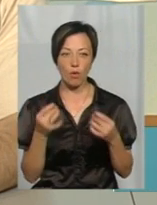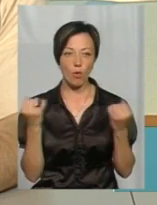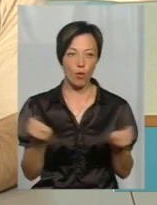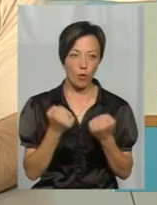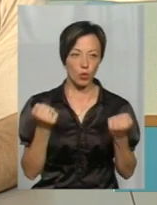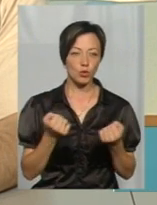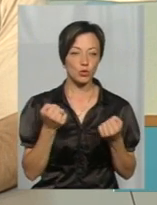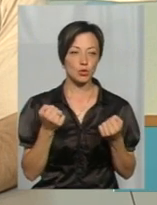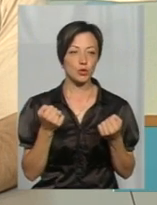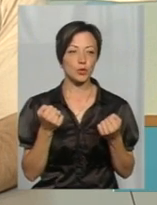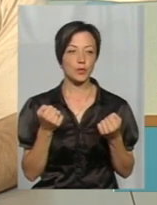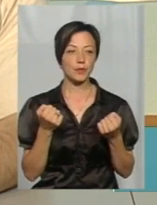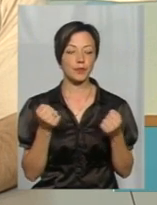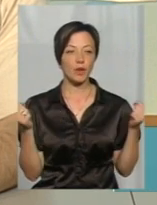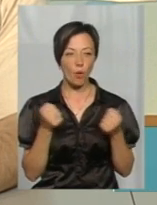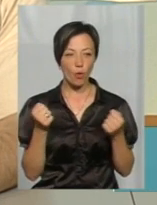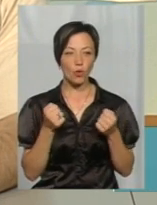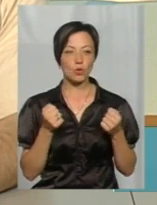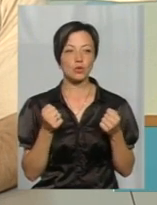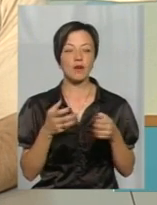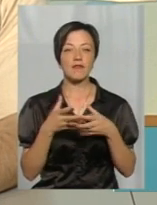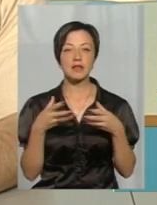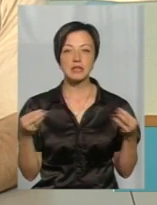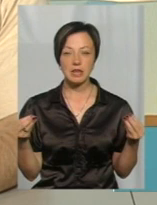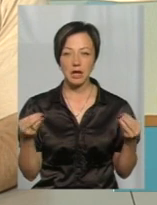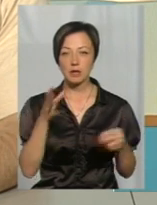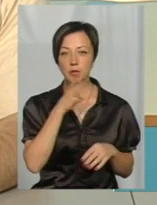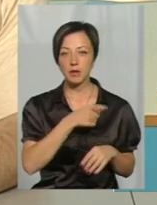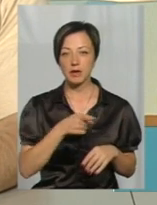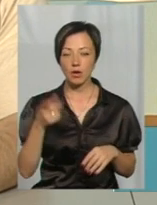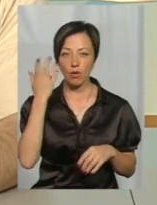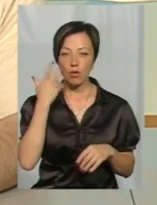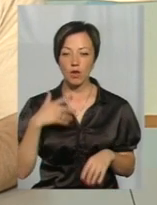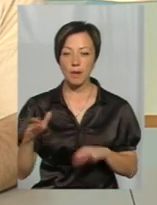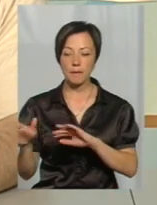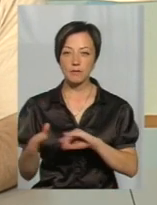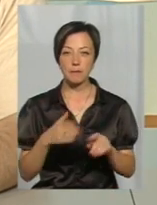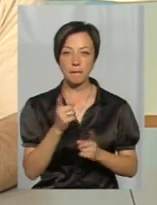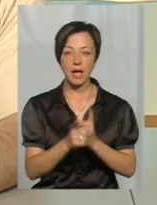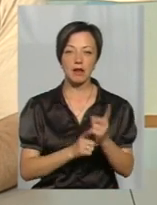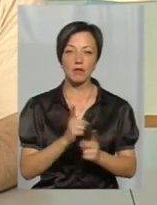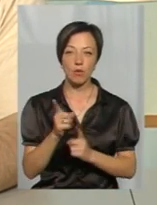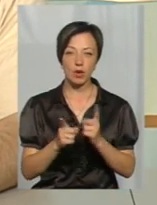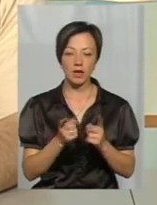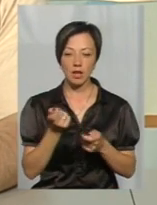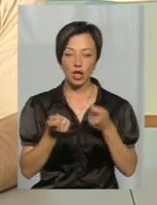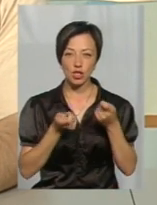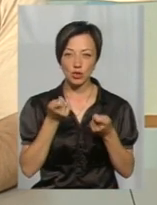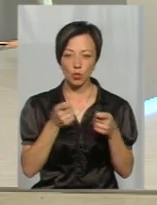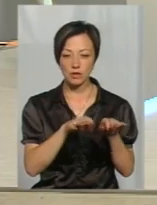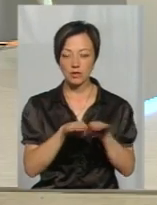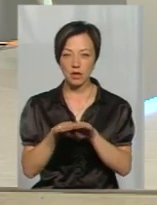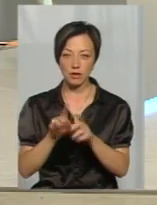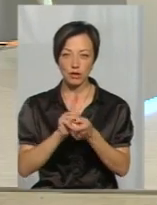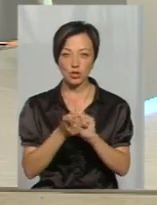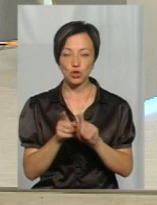і холоду. Значить, в весняний період, коли пройшло перетворення личинкової стадії